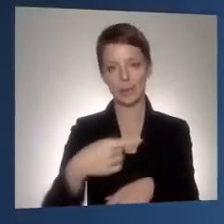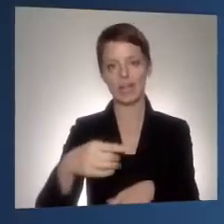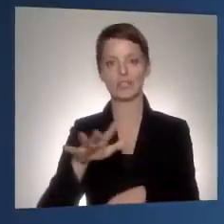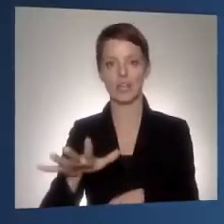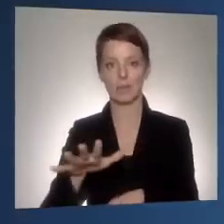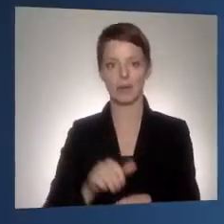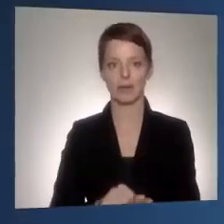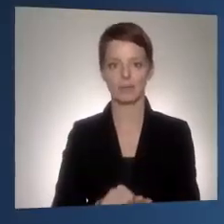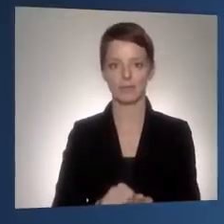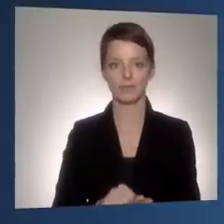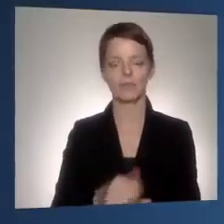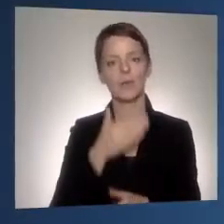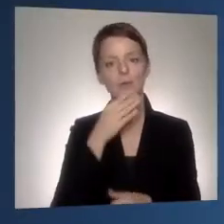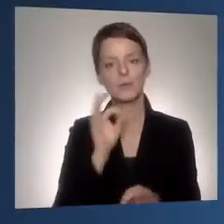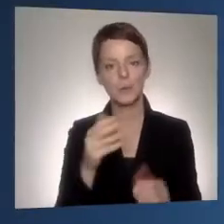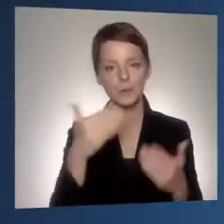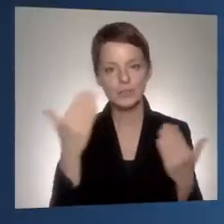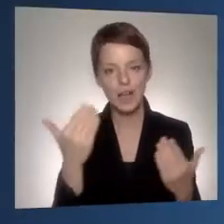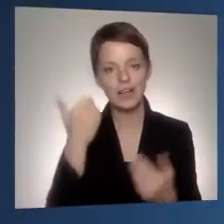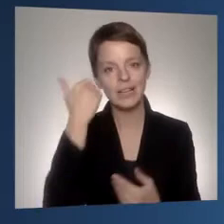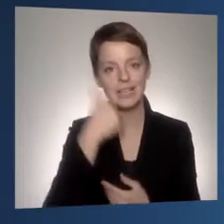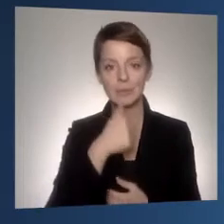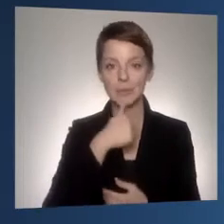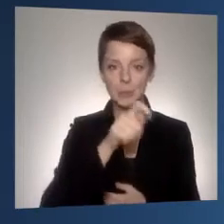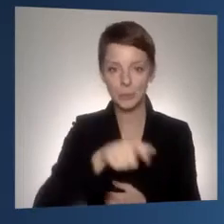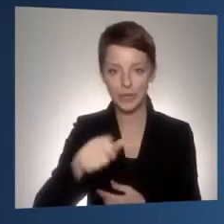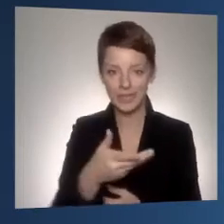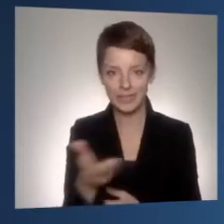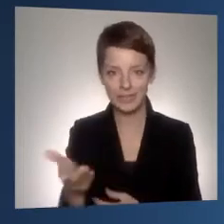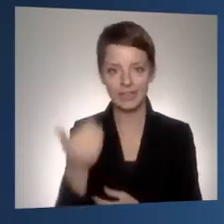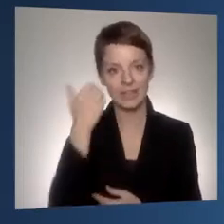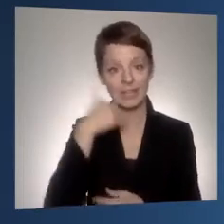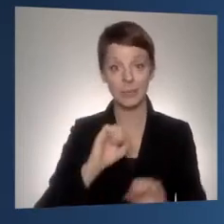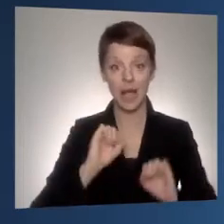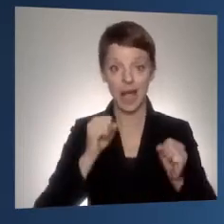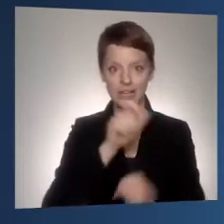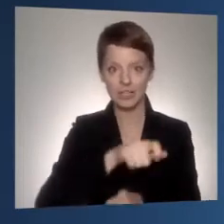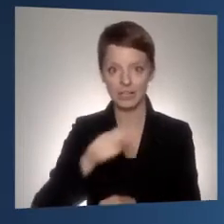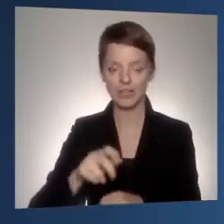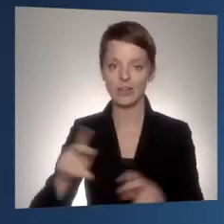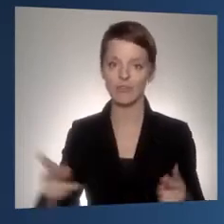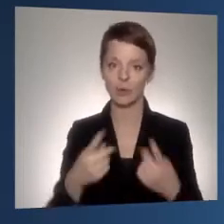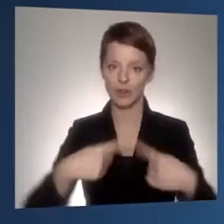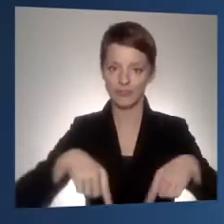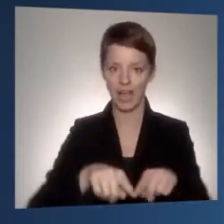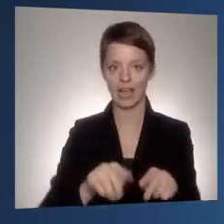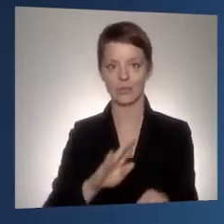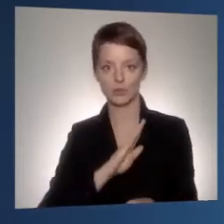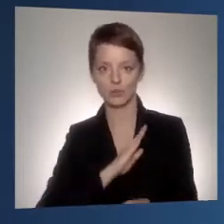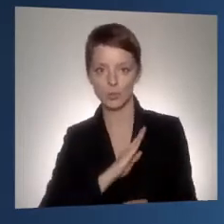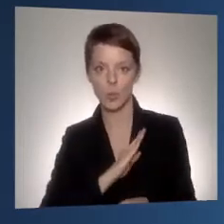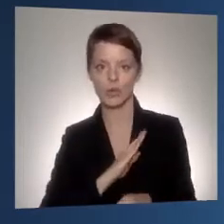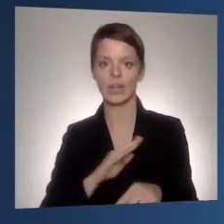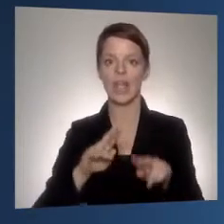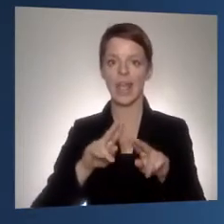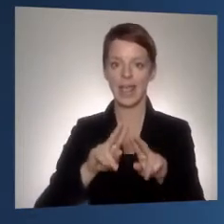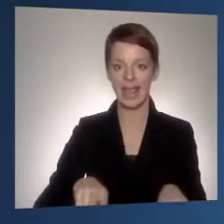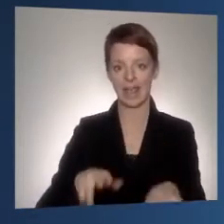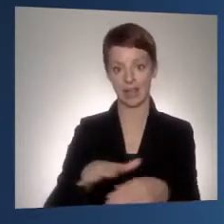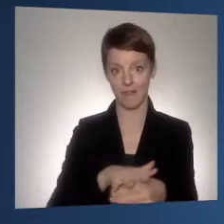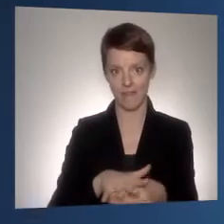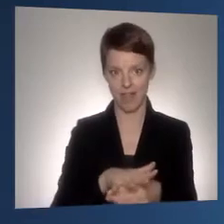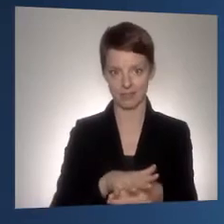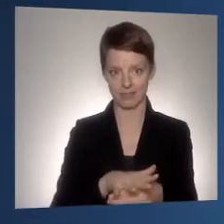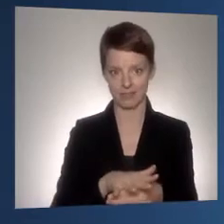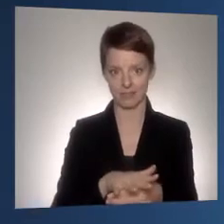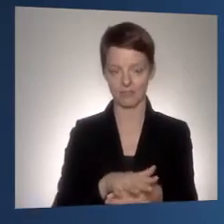Kinder, liebe Jugendliche, liebe Engagierte vom Förderverein der Schulen in Ehringerfeld. Ich habe heute